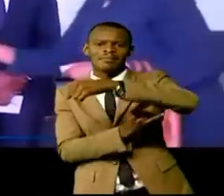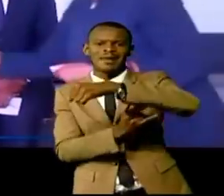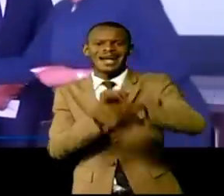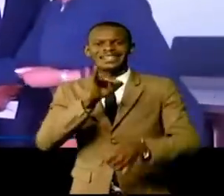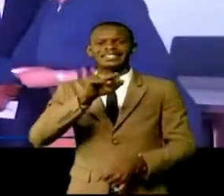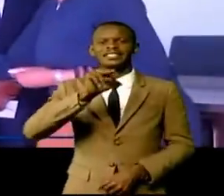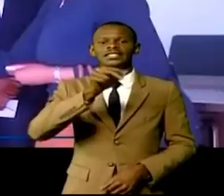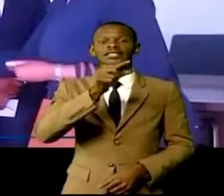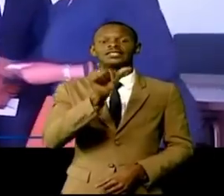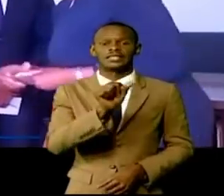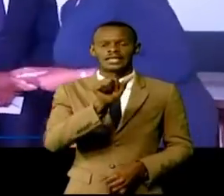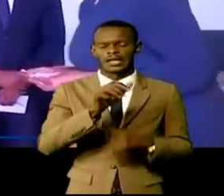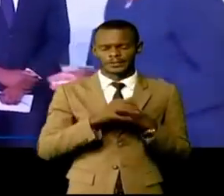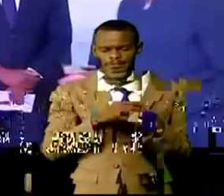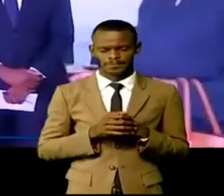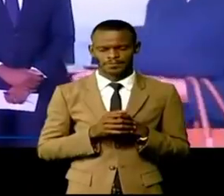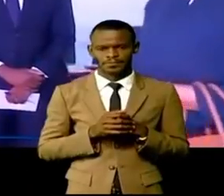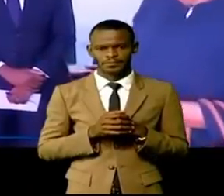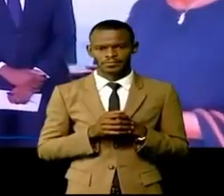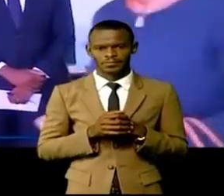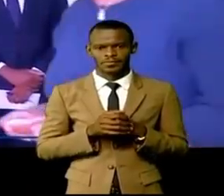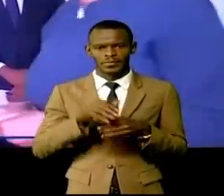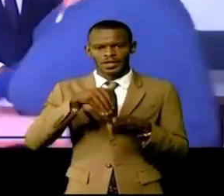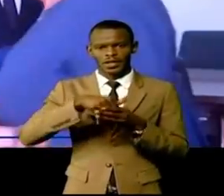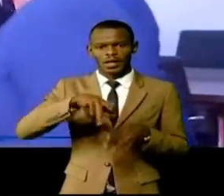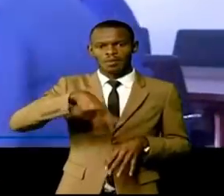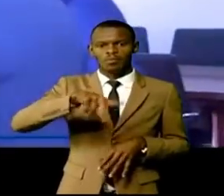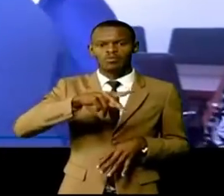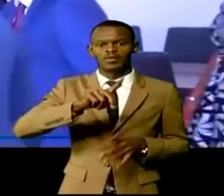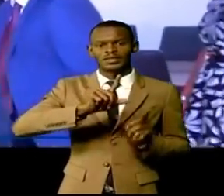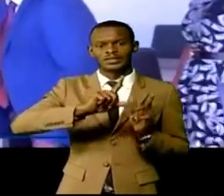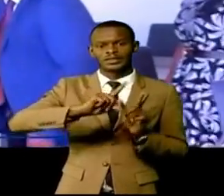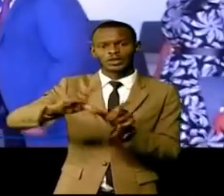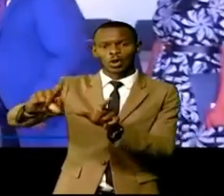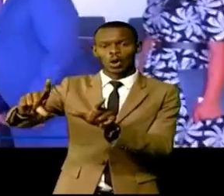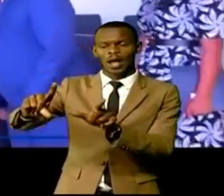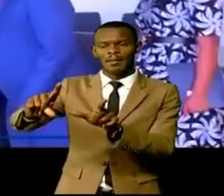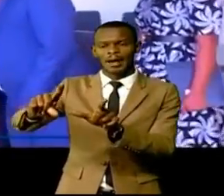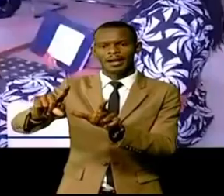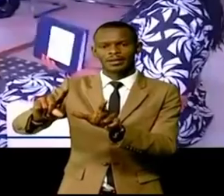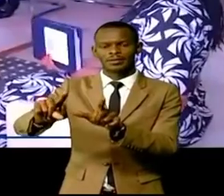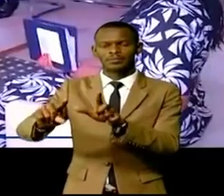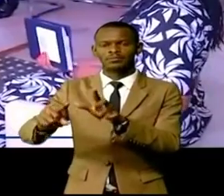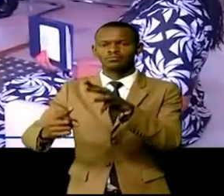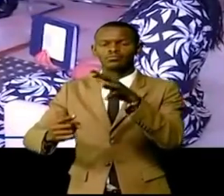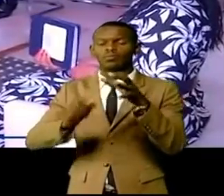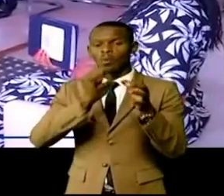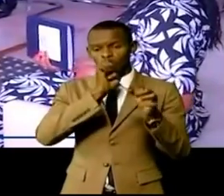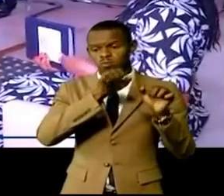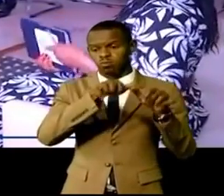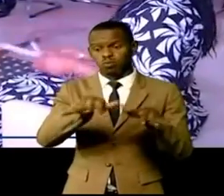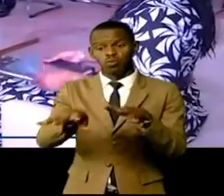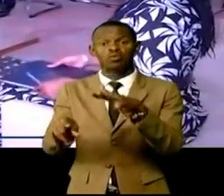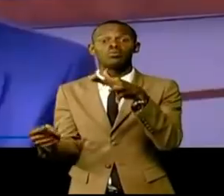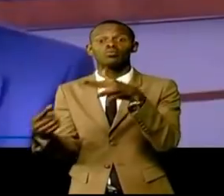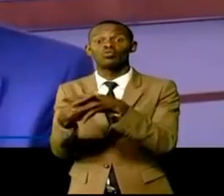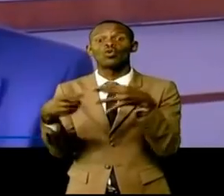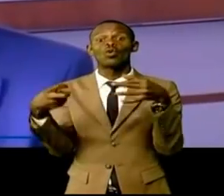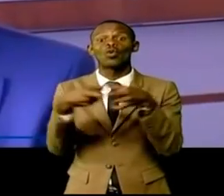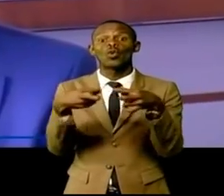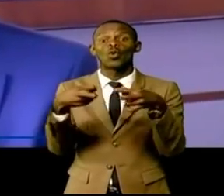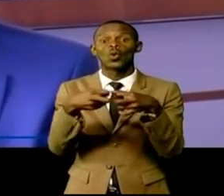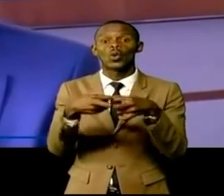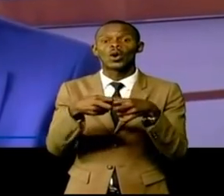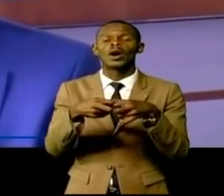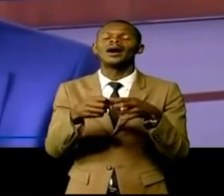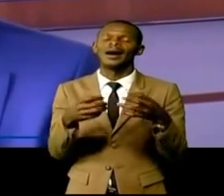'énergie pour la production minière dans le Loulaba, il en a été question lors de la rencontre du ministre des Ressources Hydrauliques et Électricité, Olivier